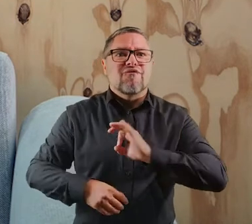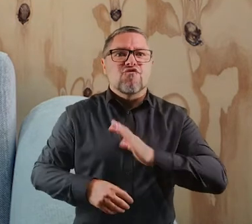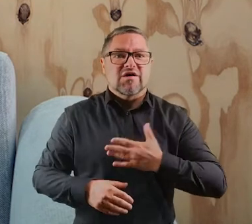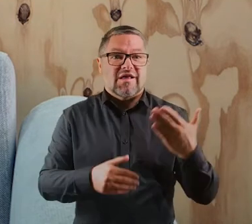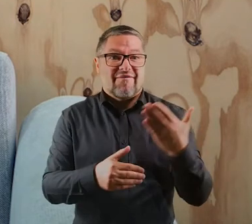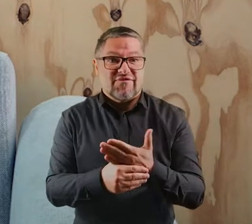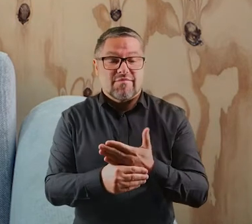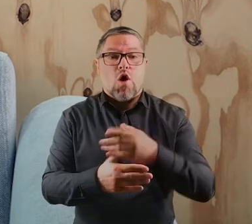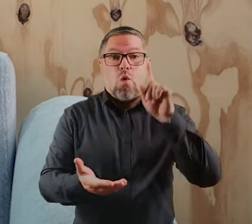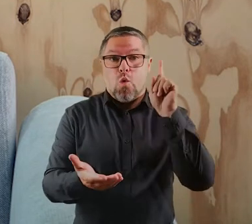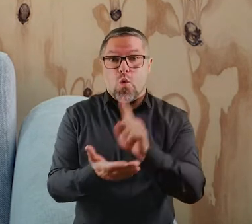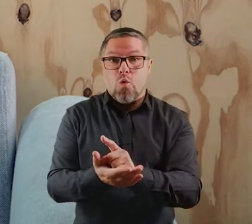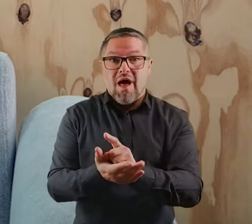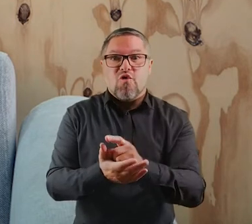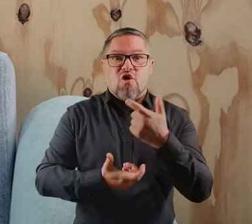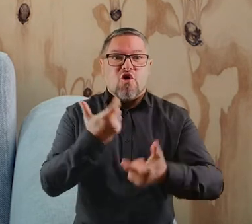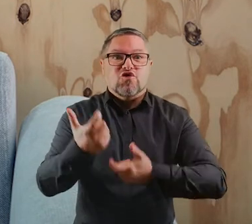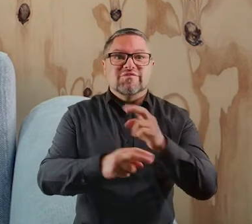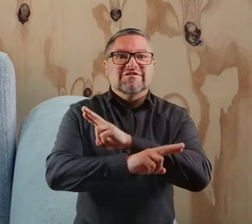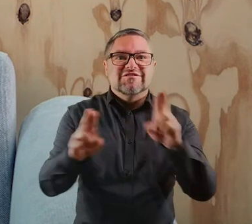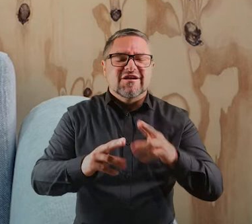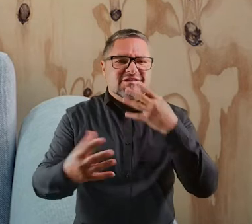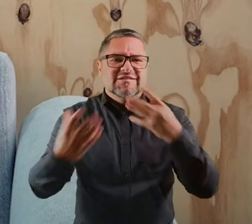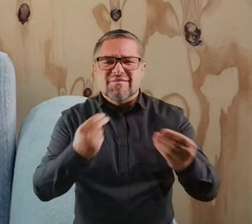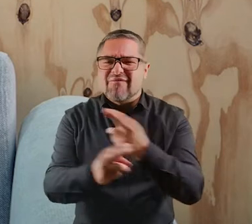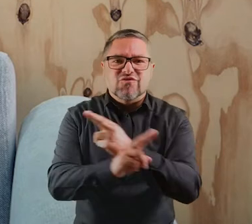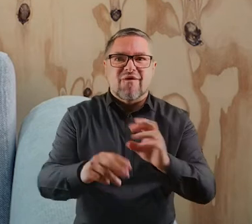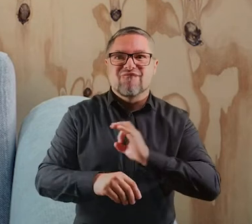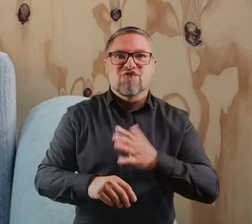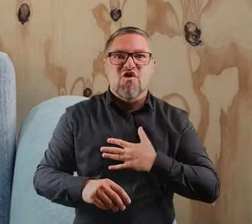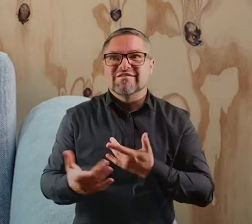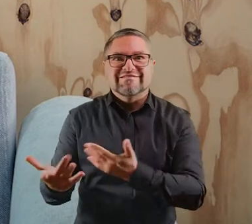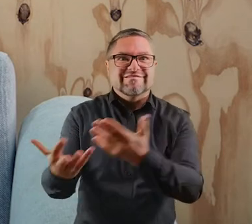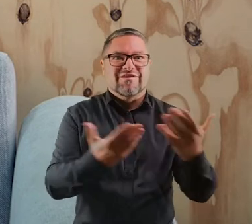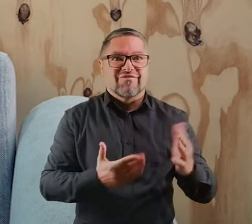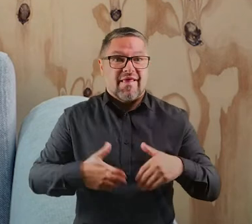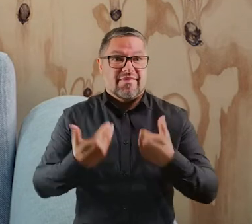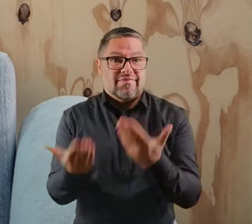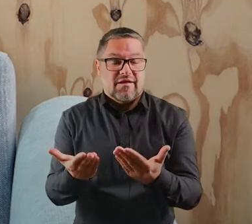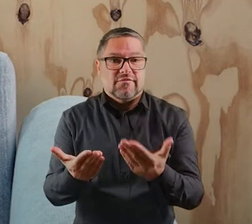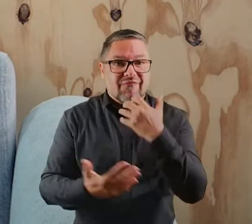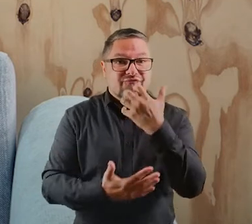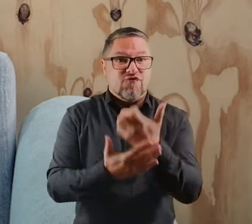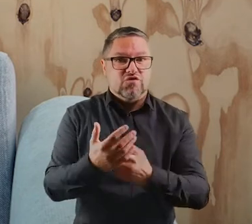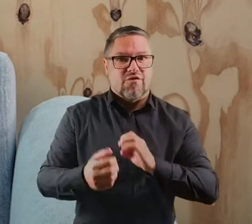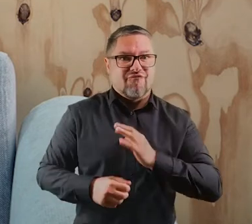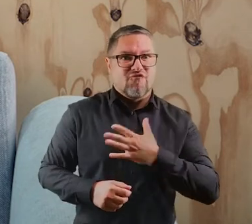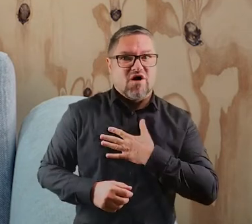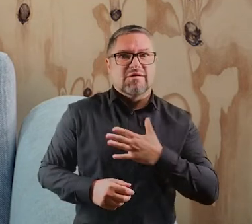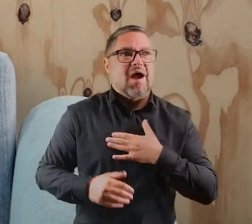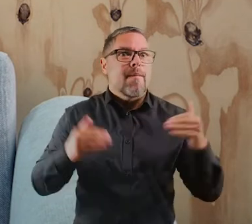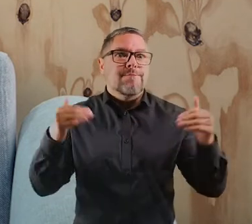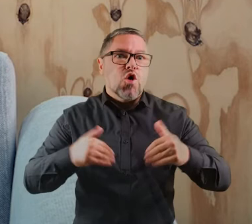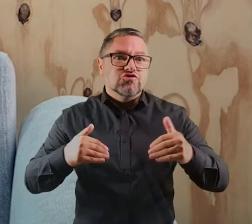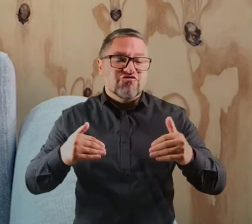swojej firmy. Udało mi się też pozyskać atrakcje w swoim własnym zakresie. Więc skorzystali z